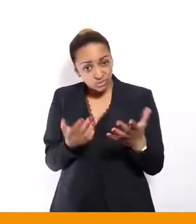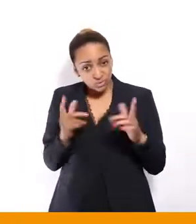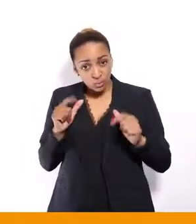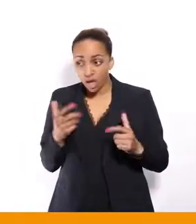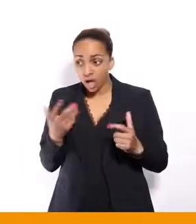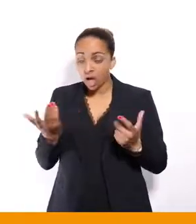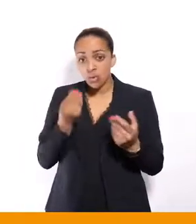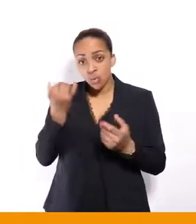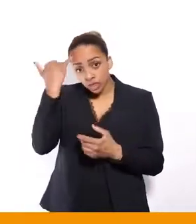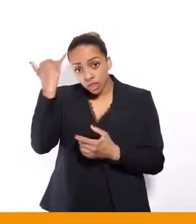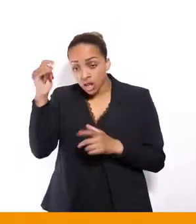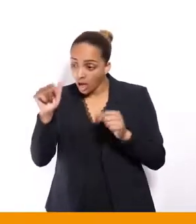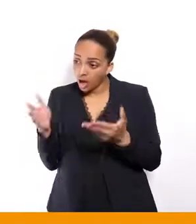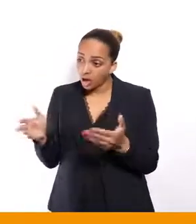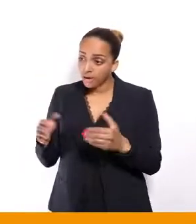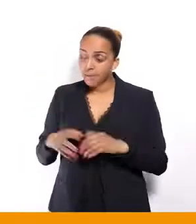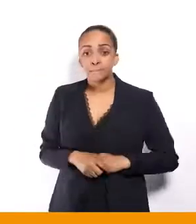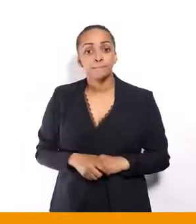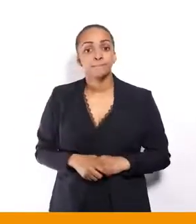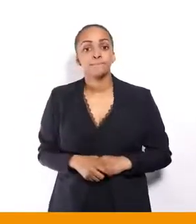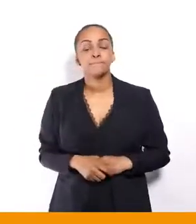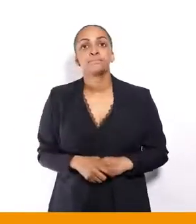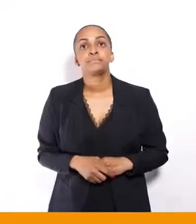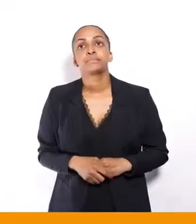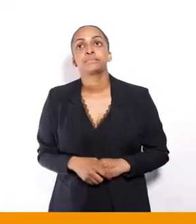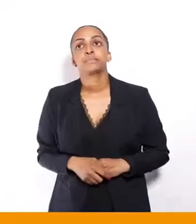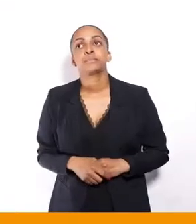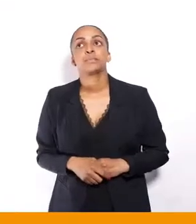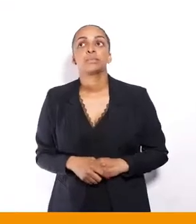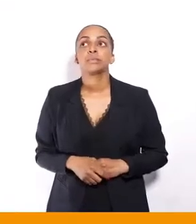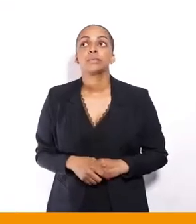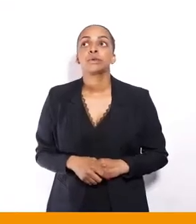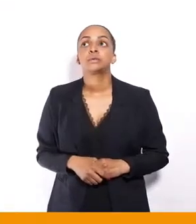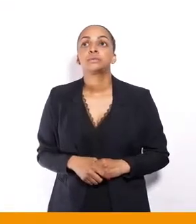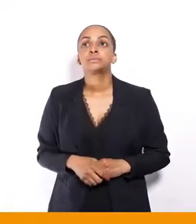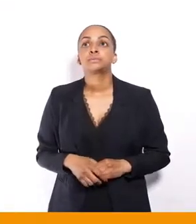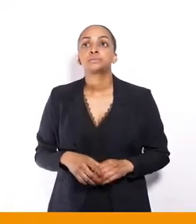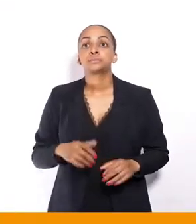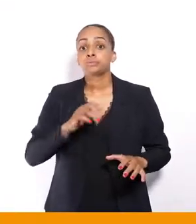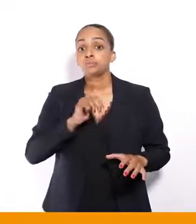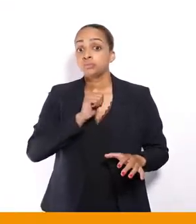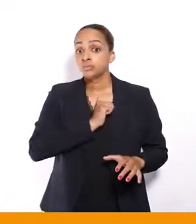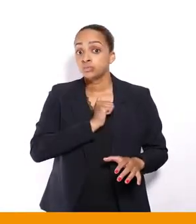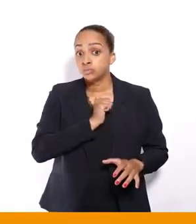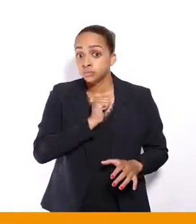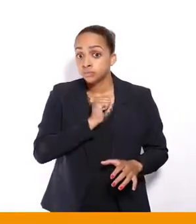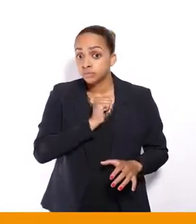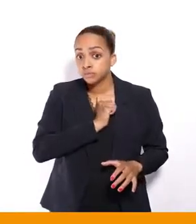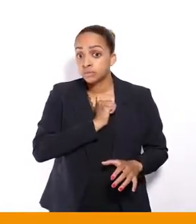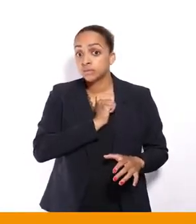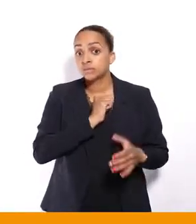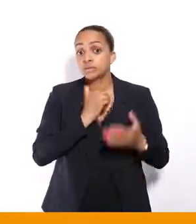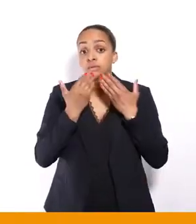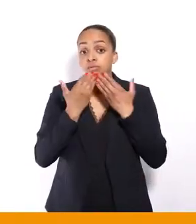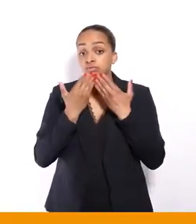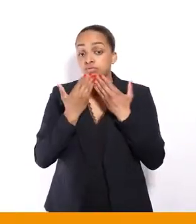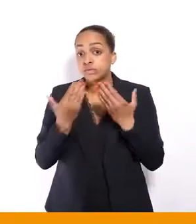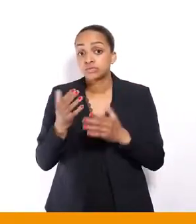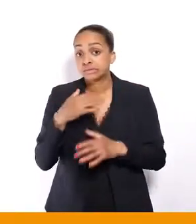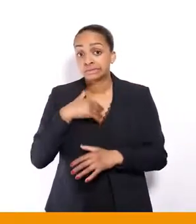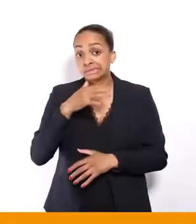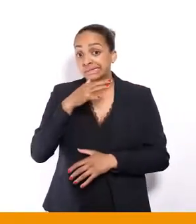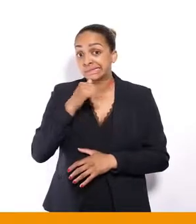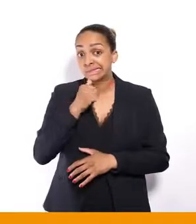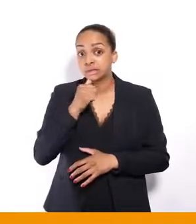Alors, c'est vrai que moi, j'avoue ne pas aimer ce terme, la souffrance au